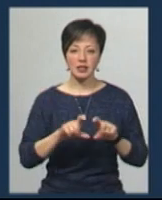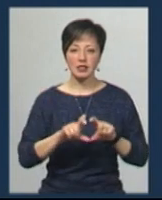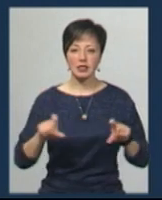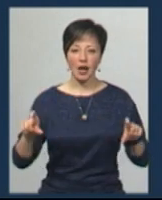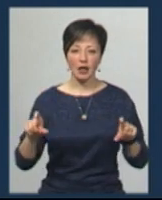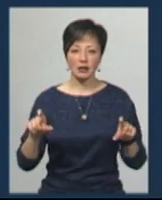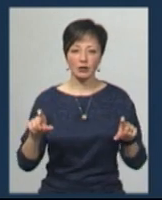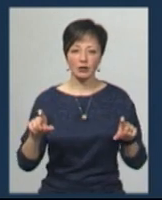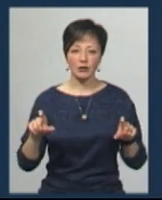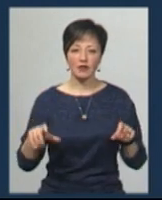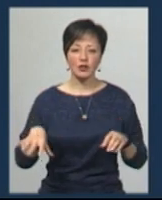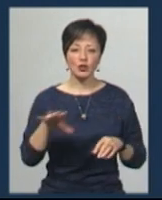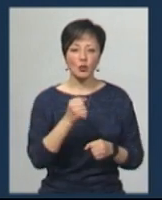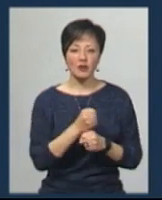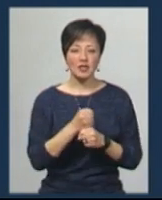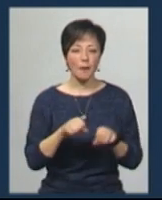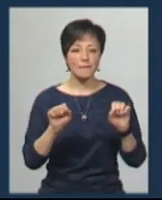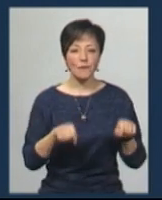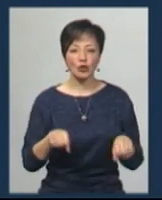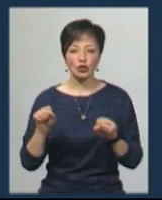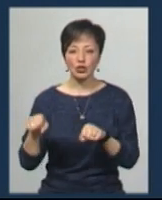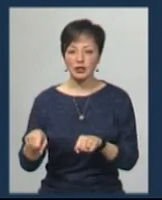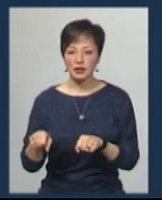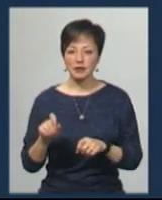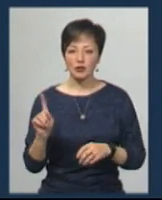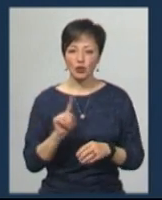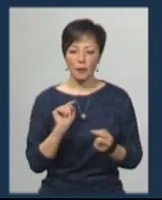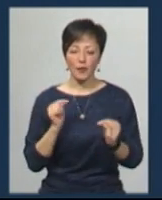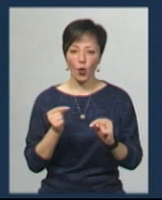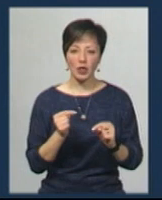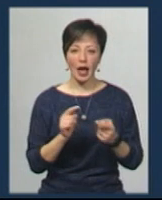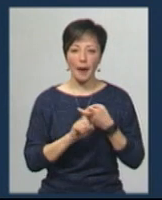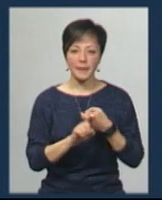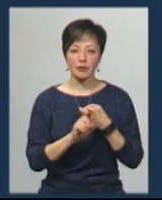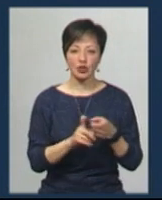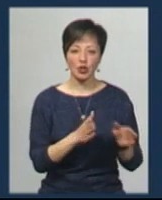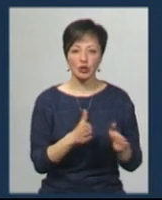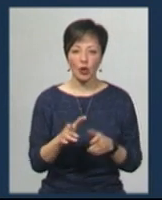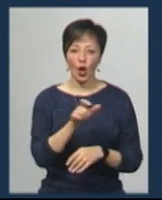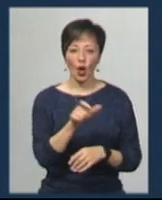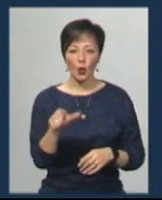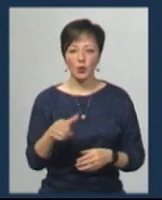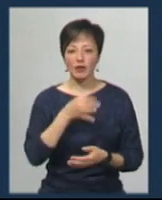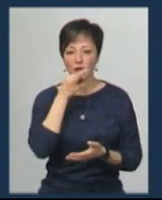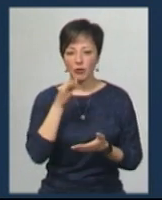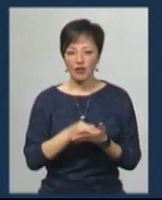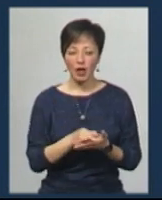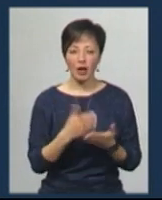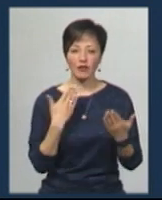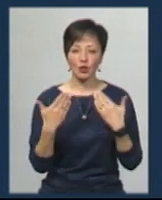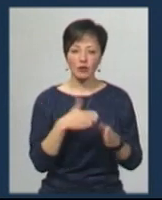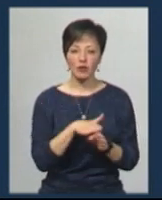зробив все важливе, каже дотримання протипідемічного режиму. Люди відповідально відносяться до